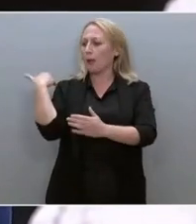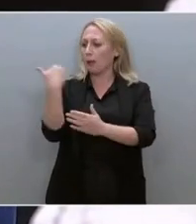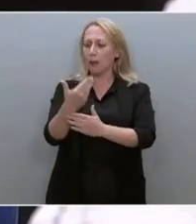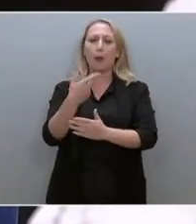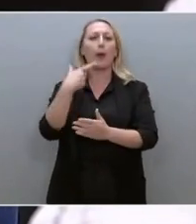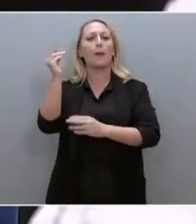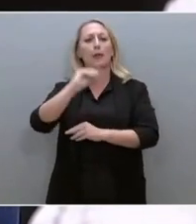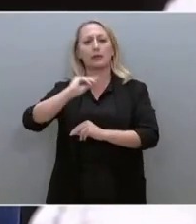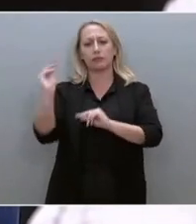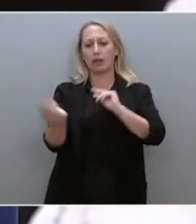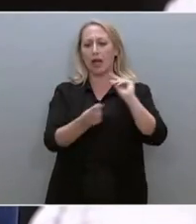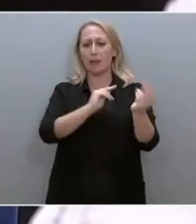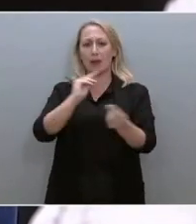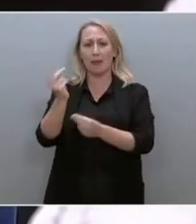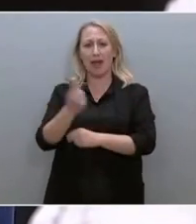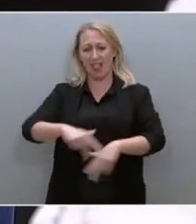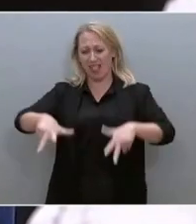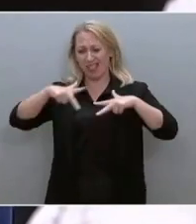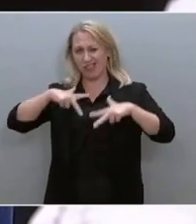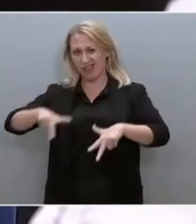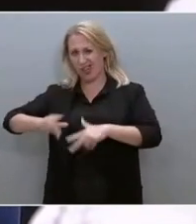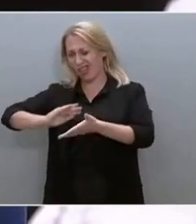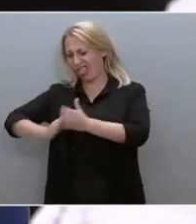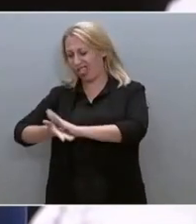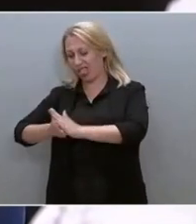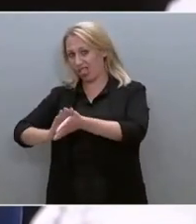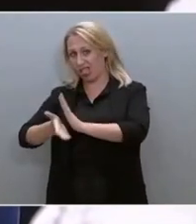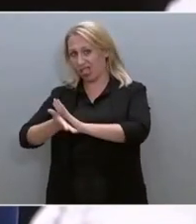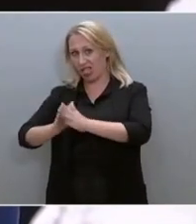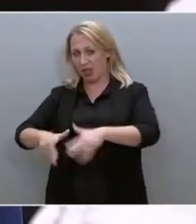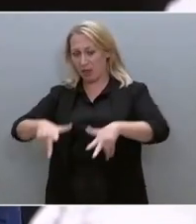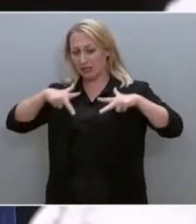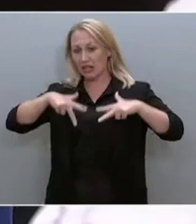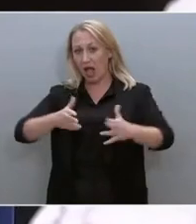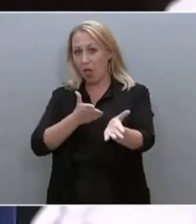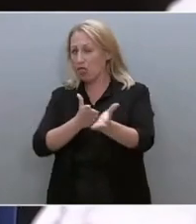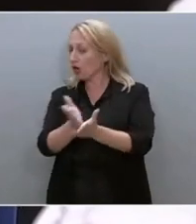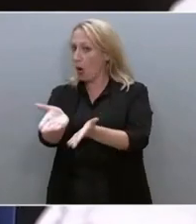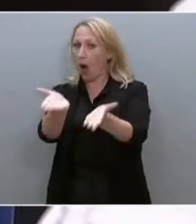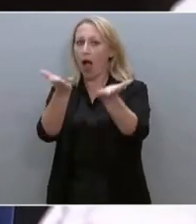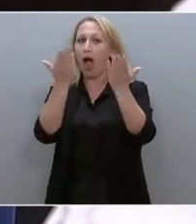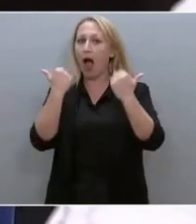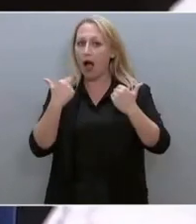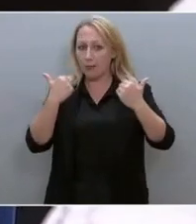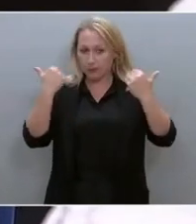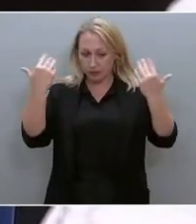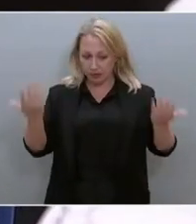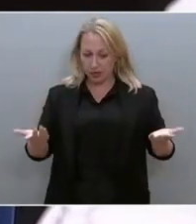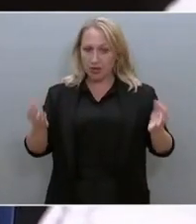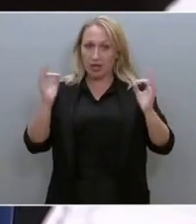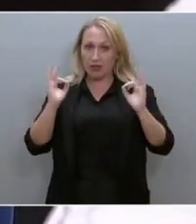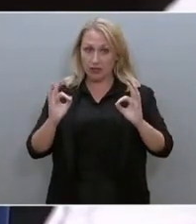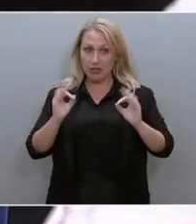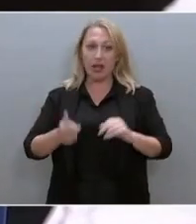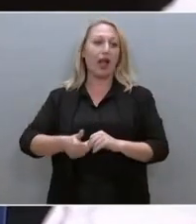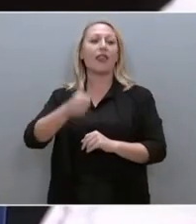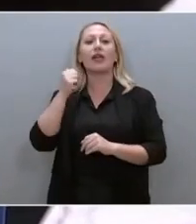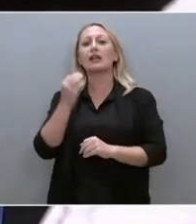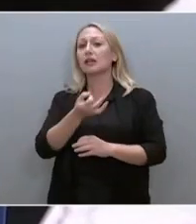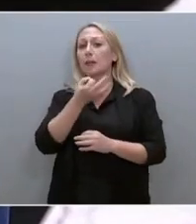διάστημα, σε παρακρατικές, πρακτικές και υπογνόμευσης του κράτους δικαίου. Και βέβαια, είπατε χθες ότι πρέπει να